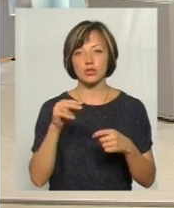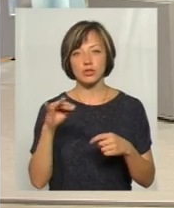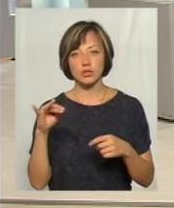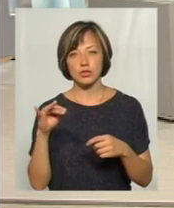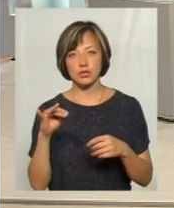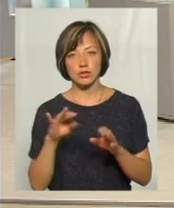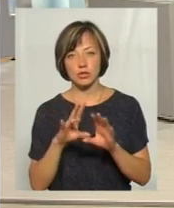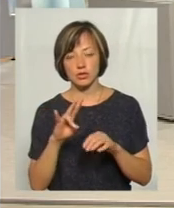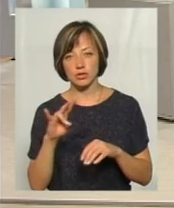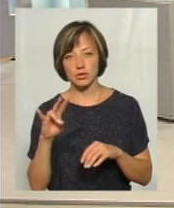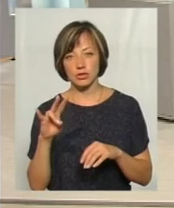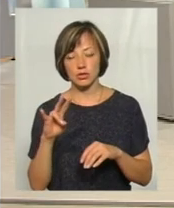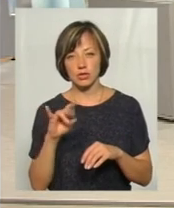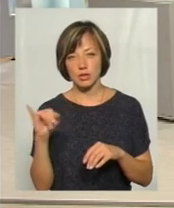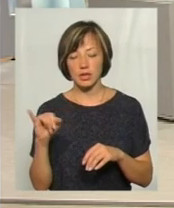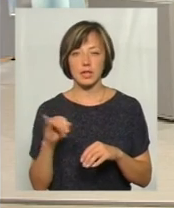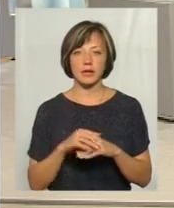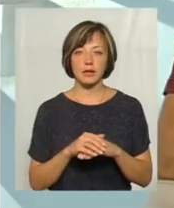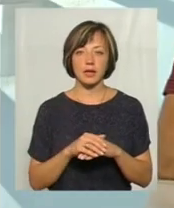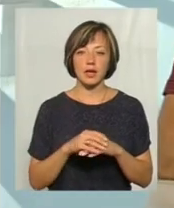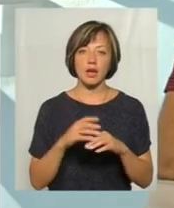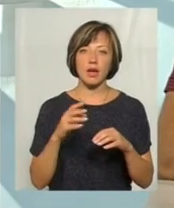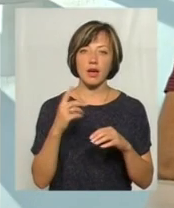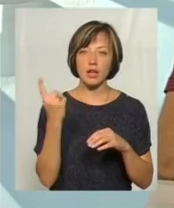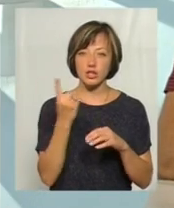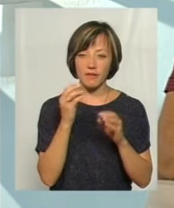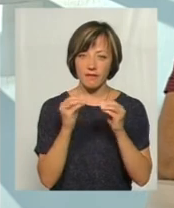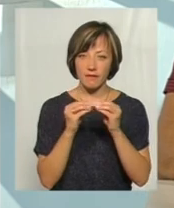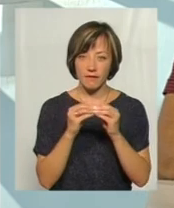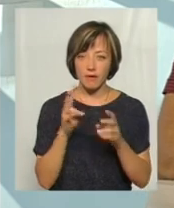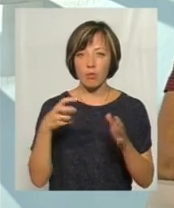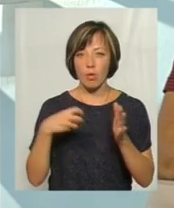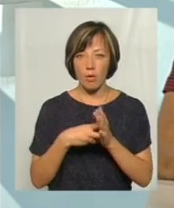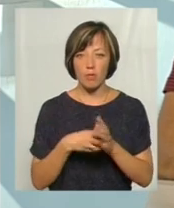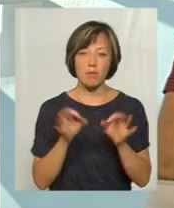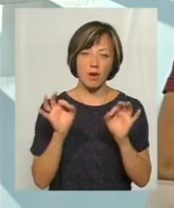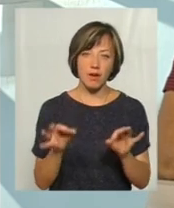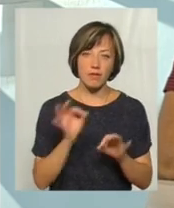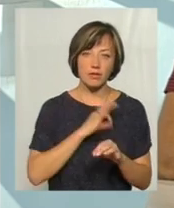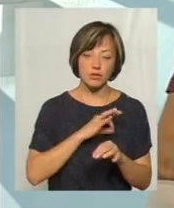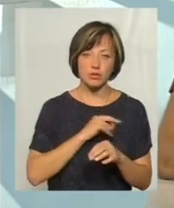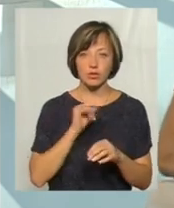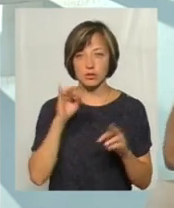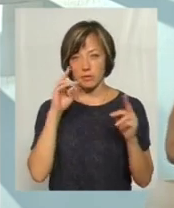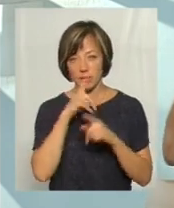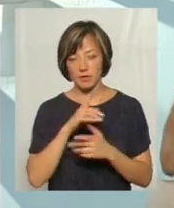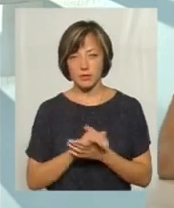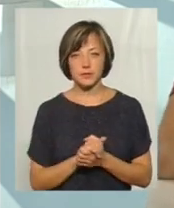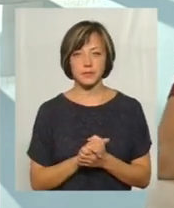споживач цілий той лічильник, на місці пломби, правильно він показує, неправильно.